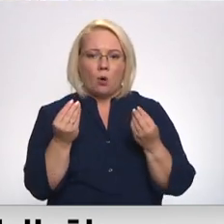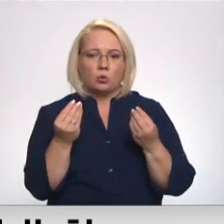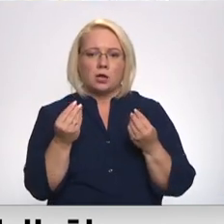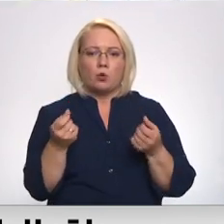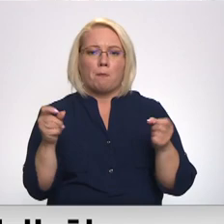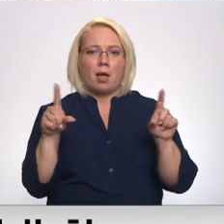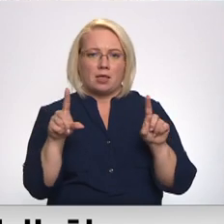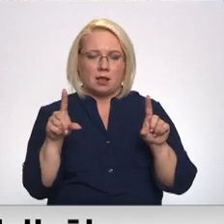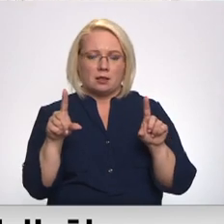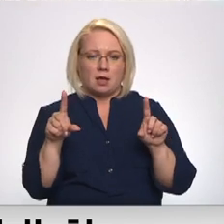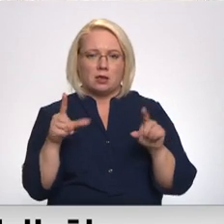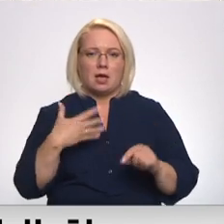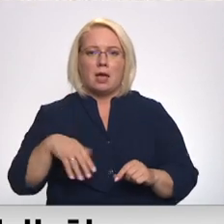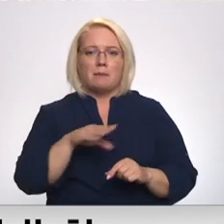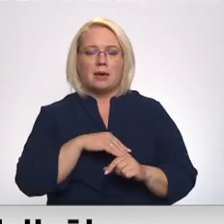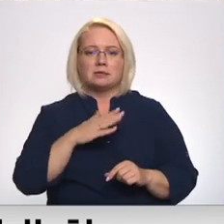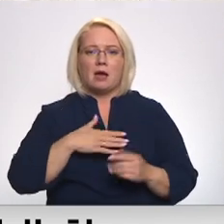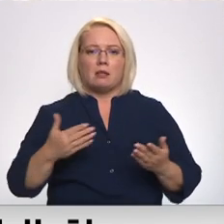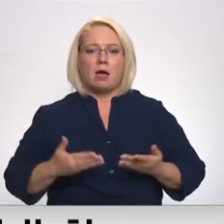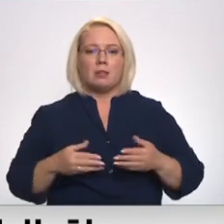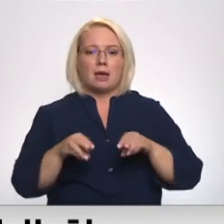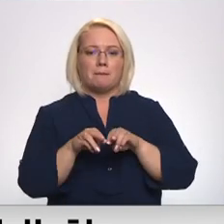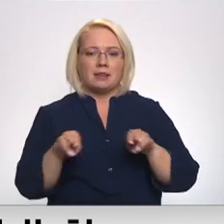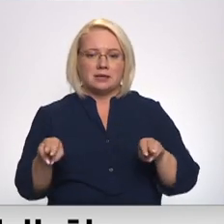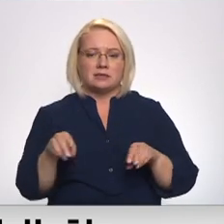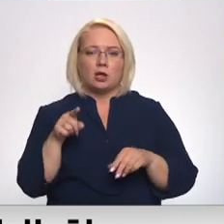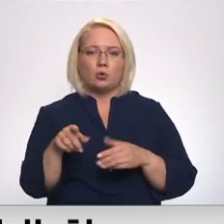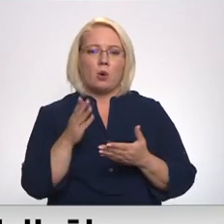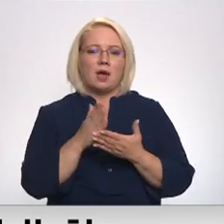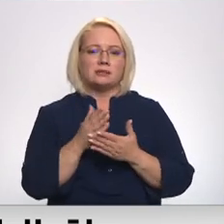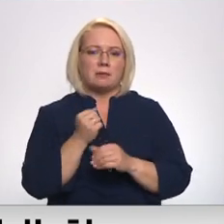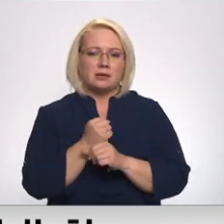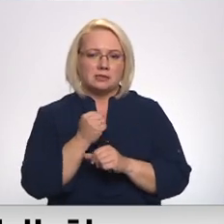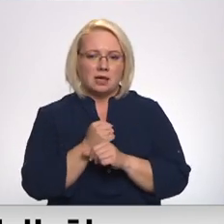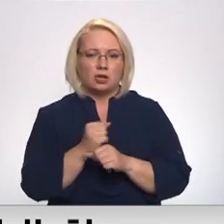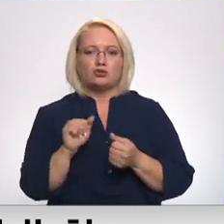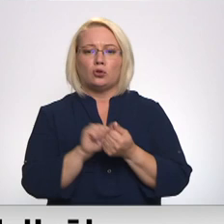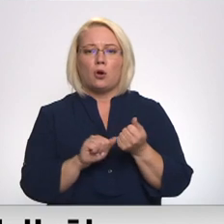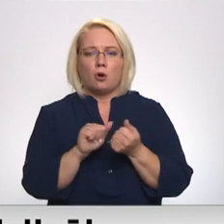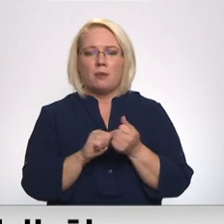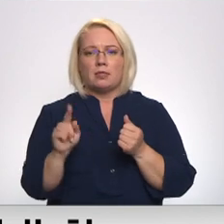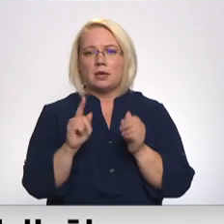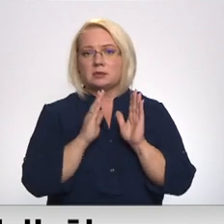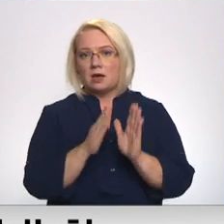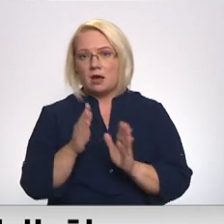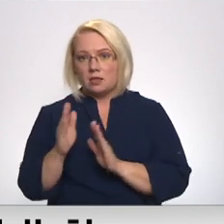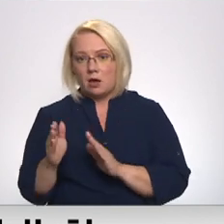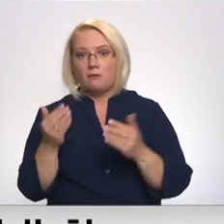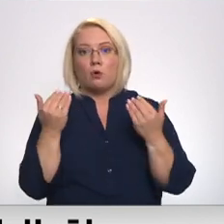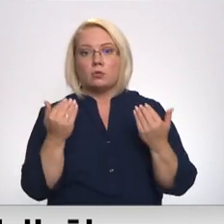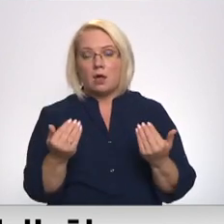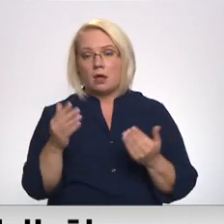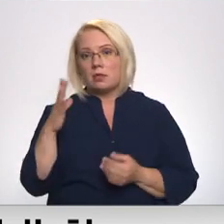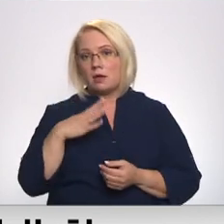palielinātu. Mēs kā labklājums ministri to esam izdarījuši. Dokumenti ir sagatavoti un tagad